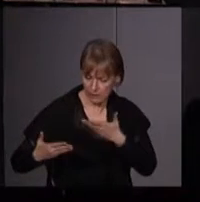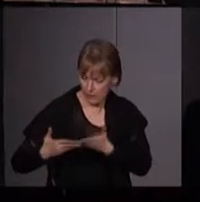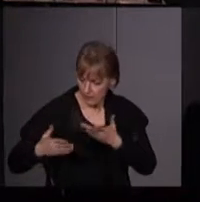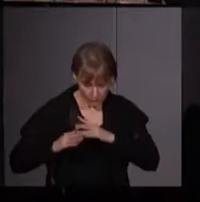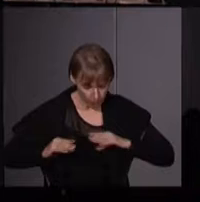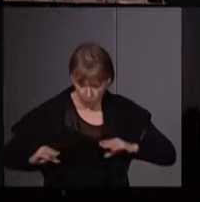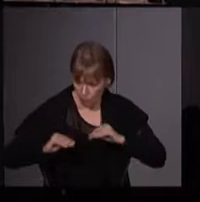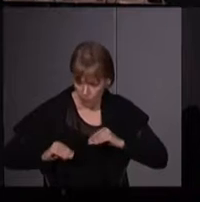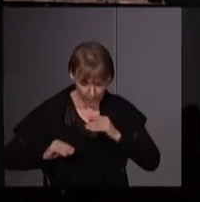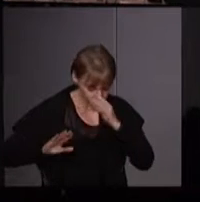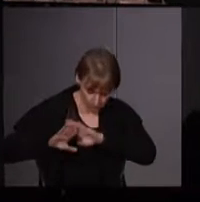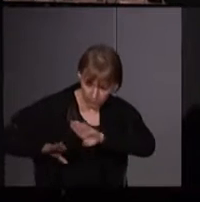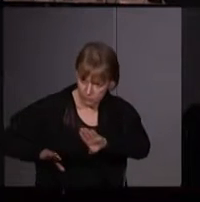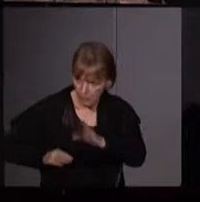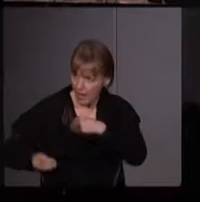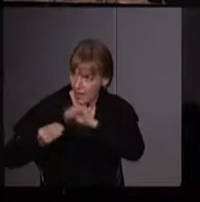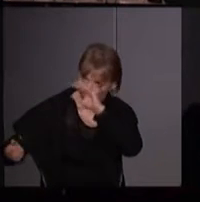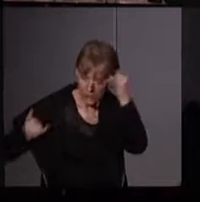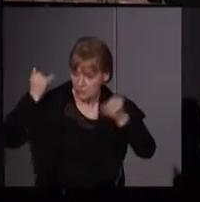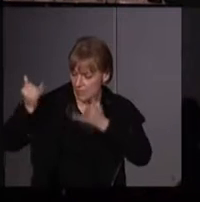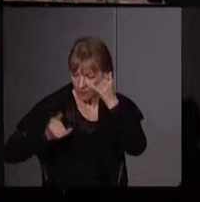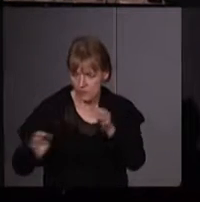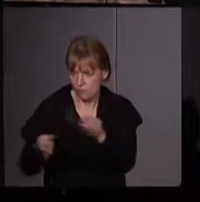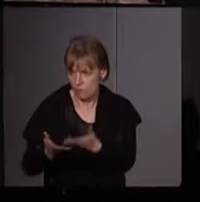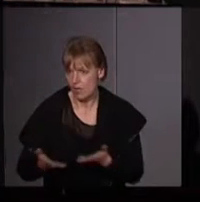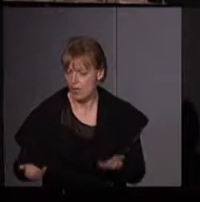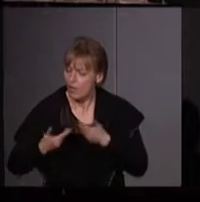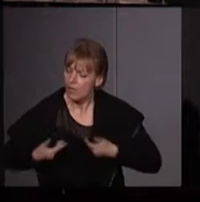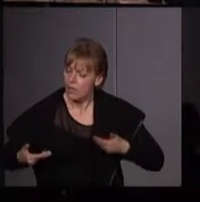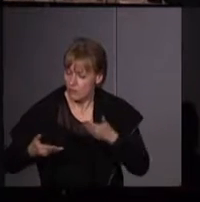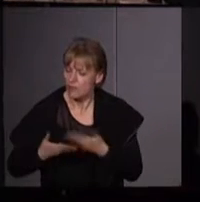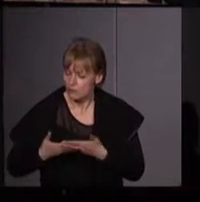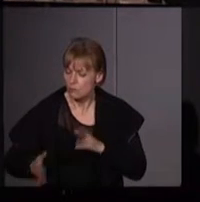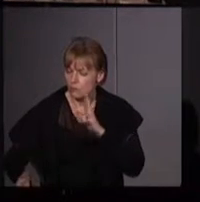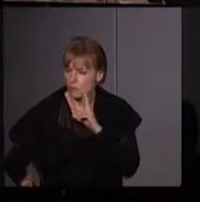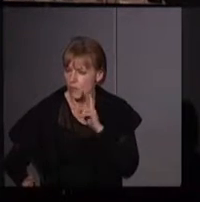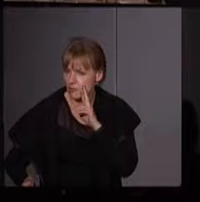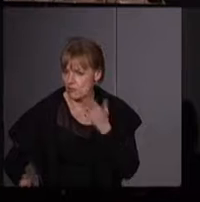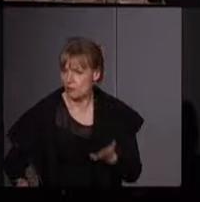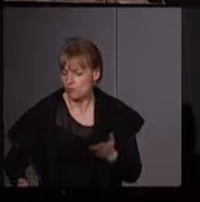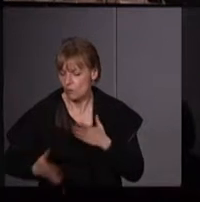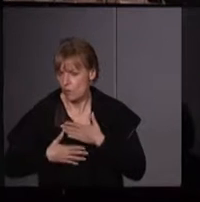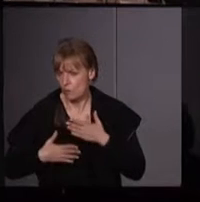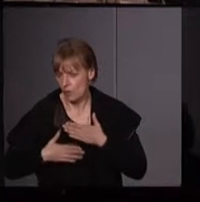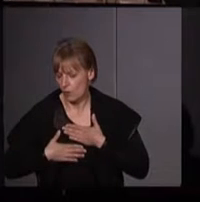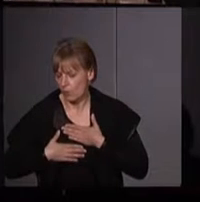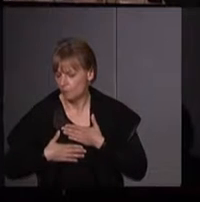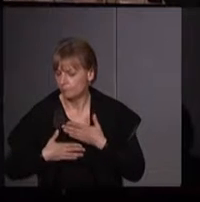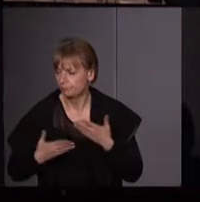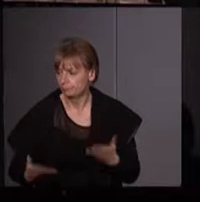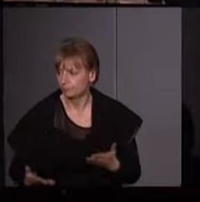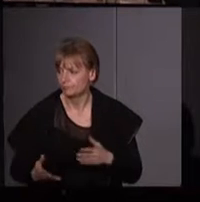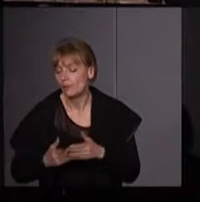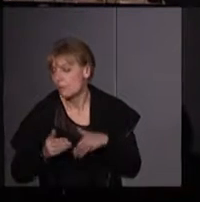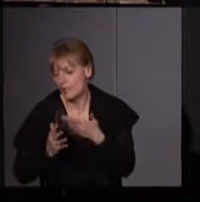quotidienne mais aussi de l'imagination. Nous avons bien raison d'avoir peur. Alors, et